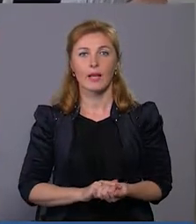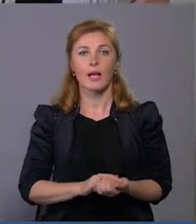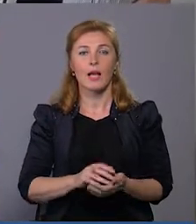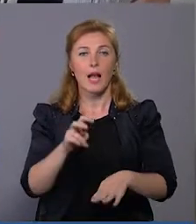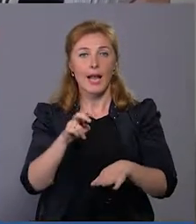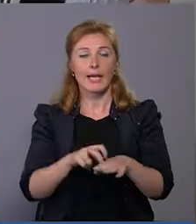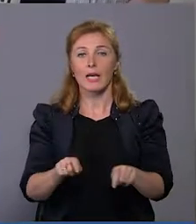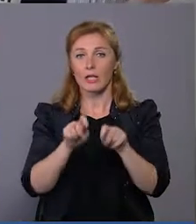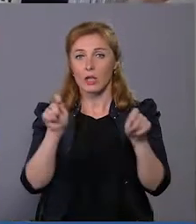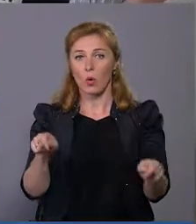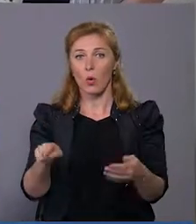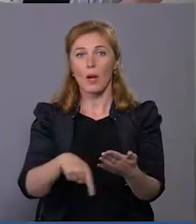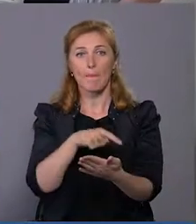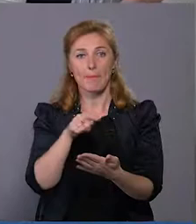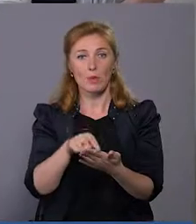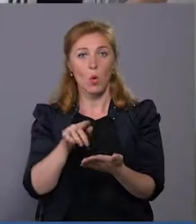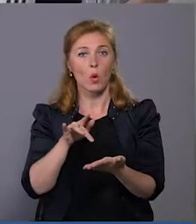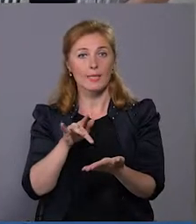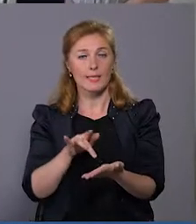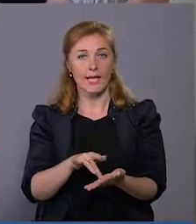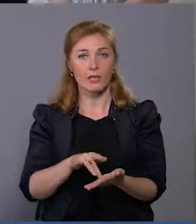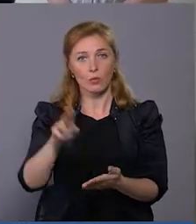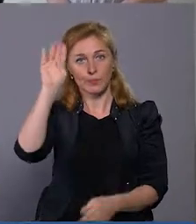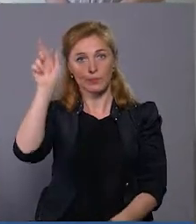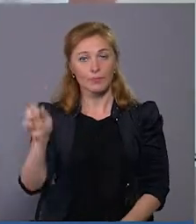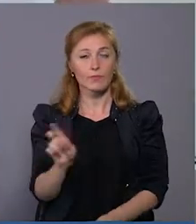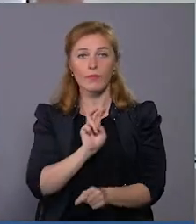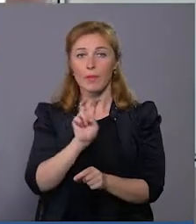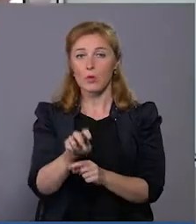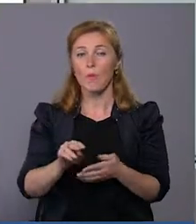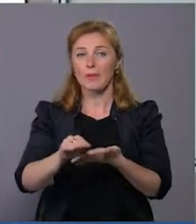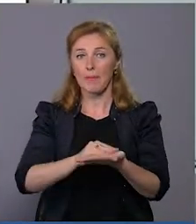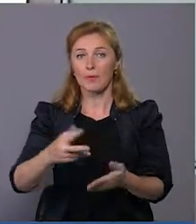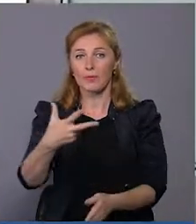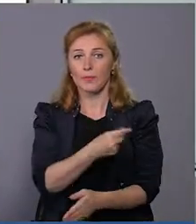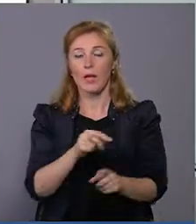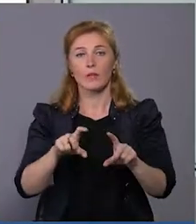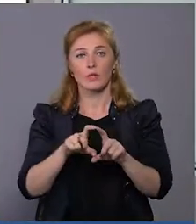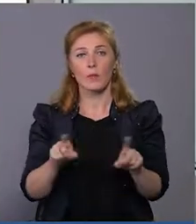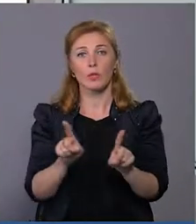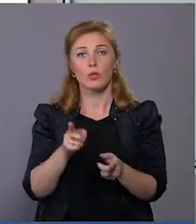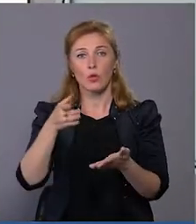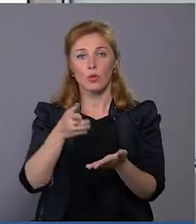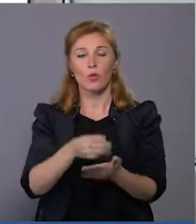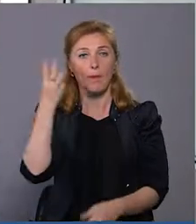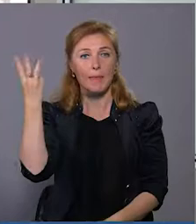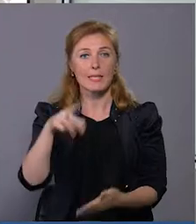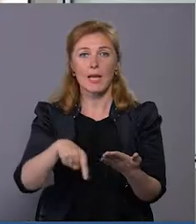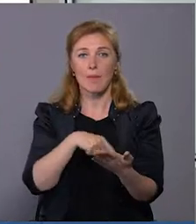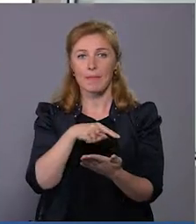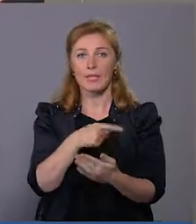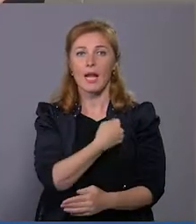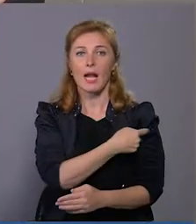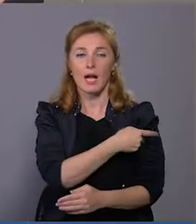-хінеколог міського перинатального центру Тарас Закутній прийшов на повторну вакцинацію в пункт щеплення, розташований в Хмельницькій міській лікарні.